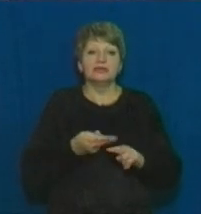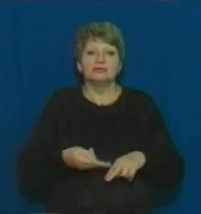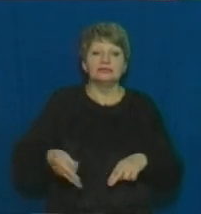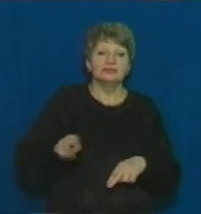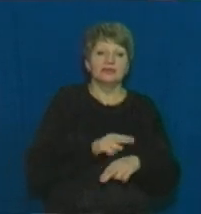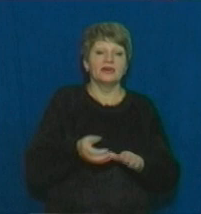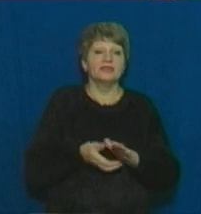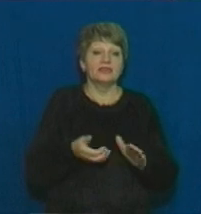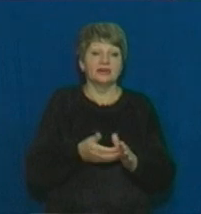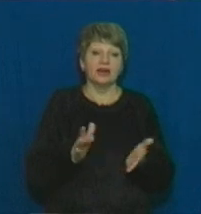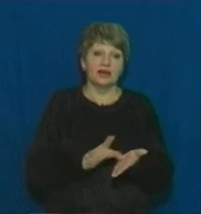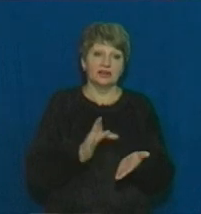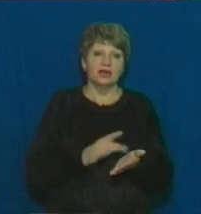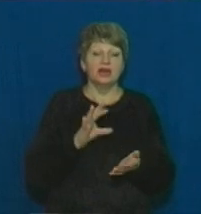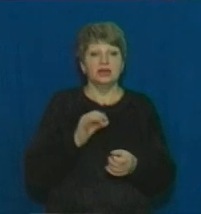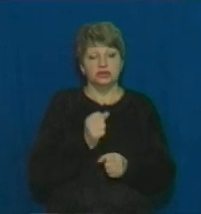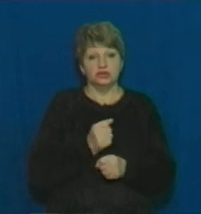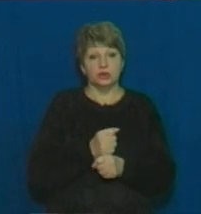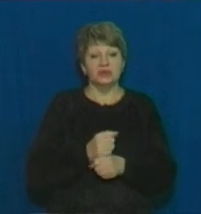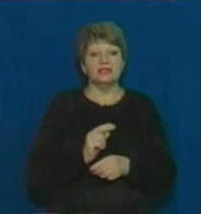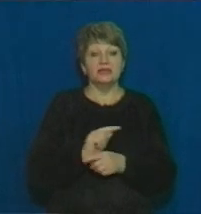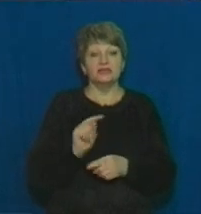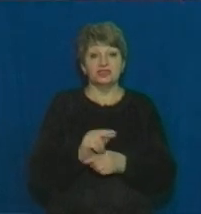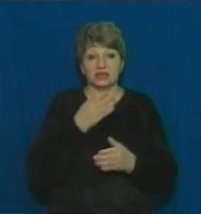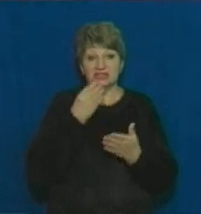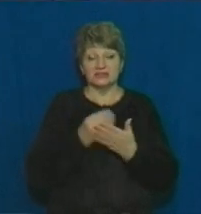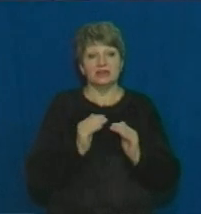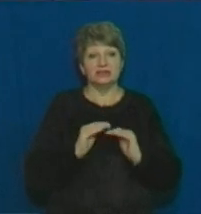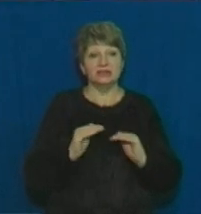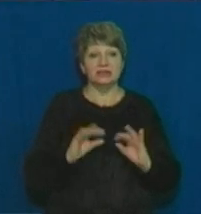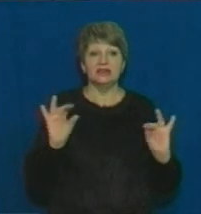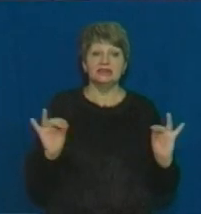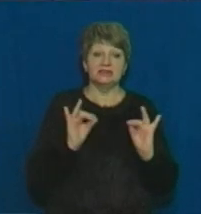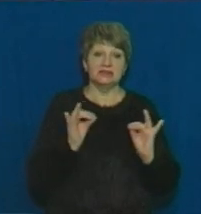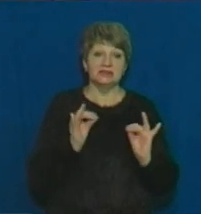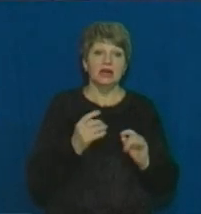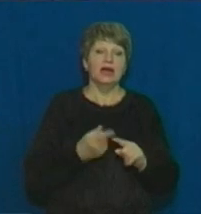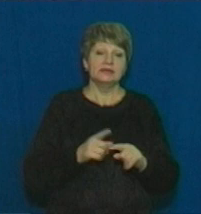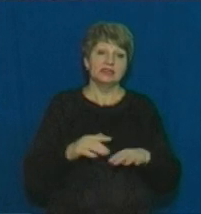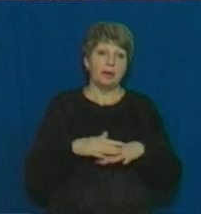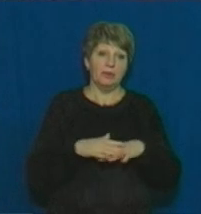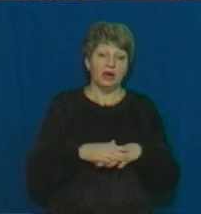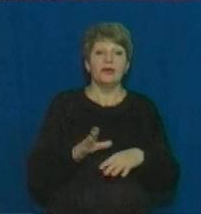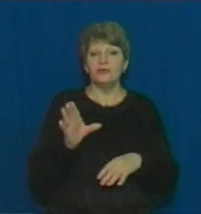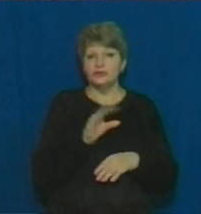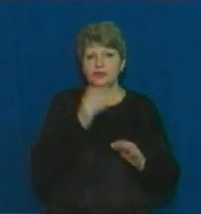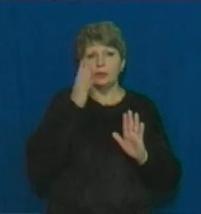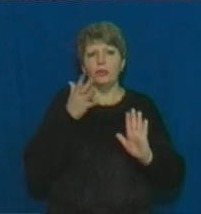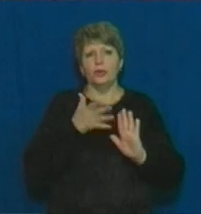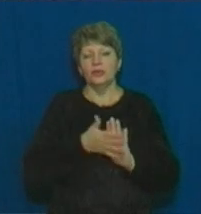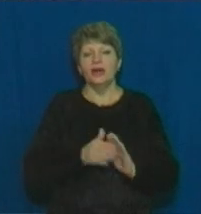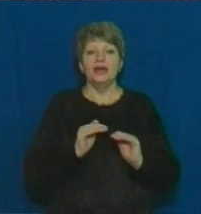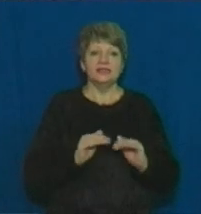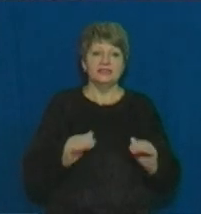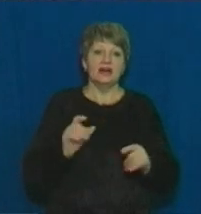підручників, а й зробити навчання своїх дітей цікавішим. Корчевська і Козак, математика, все тут доступно. Діткам є